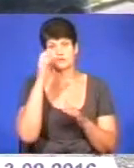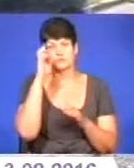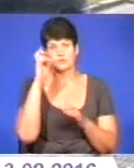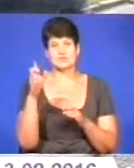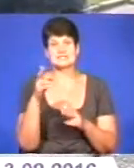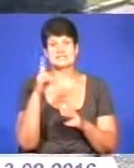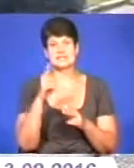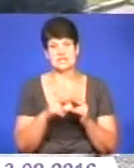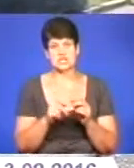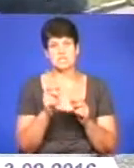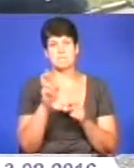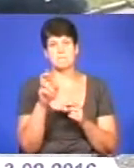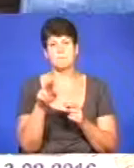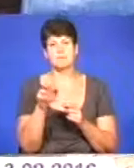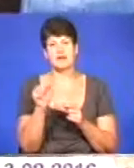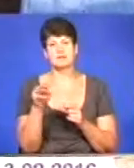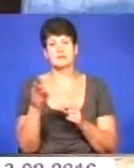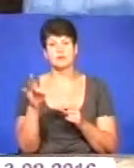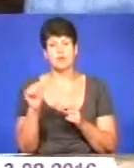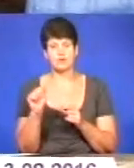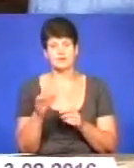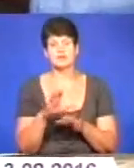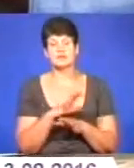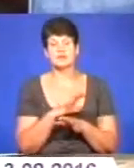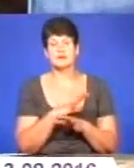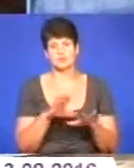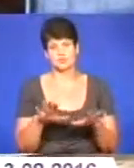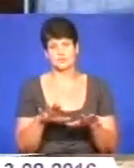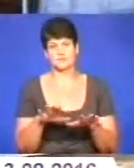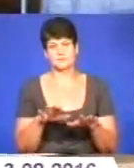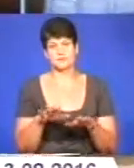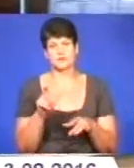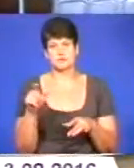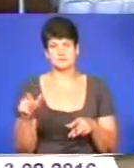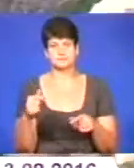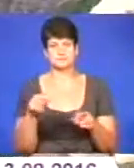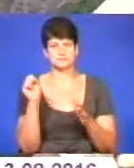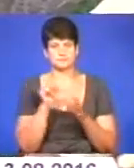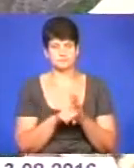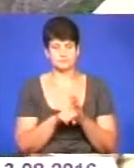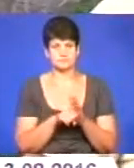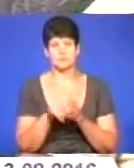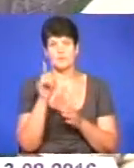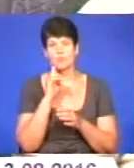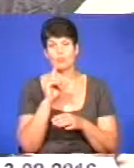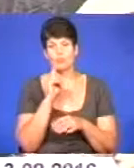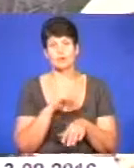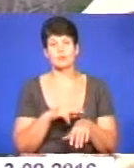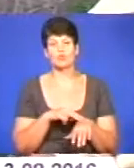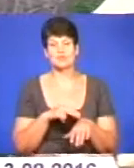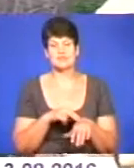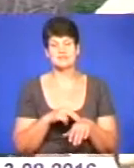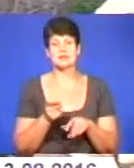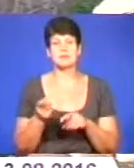набої і обійшлося без жертв. Мешканці будинку викликали наряд поліції. Поки поліція з'явилася у